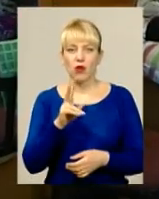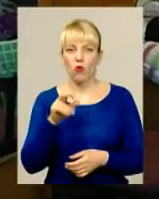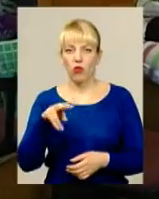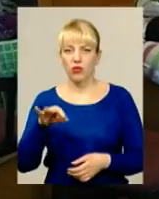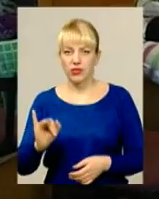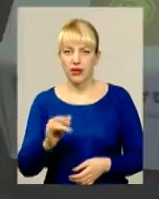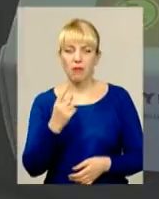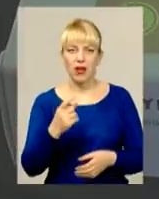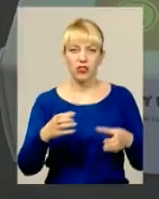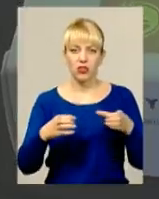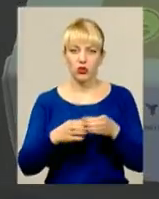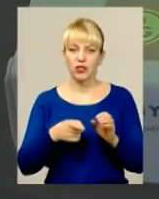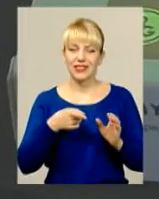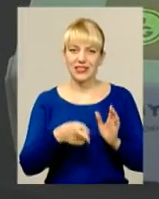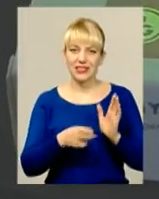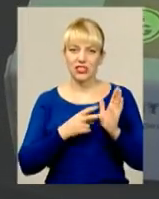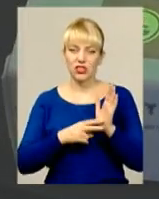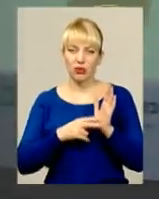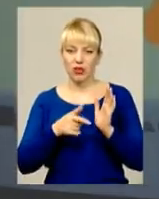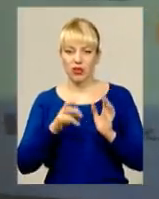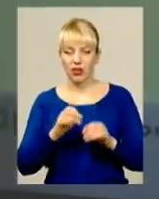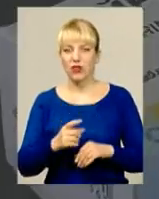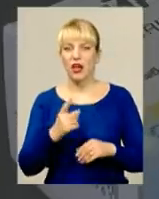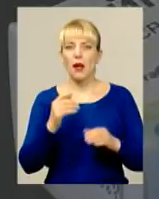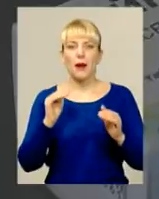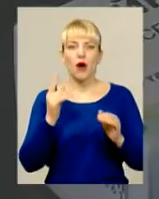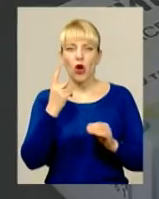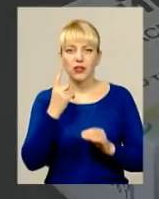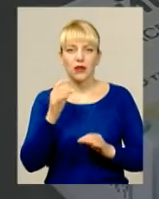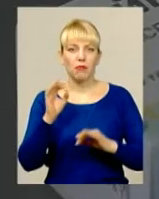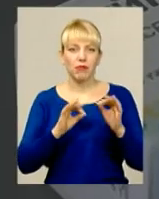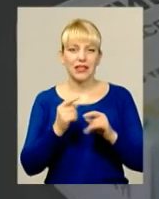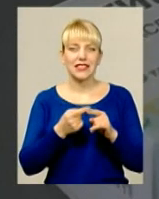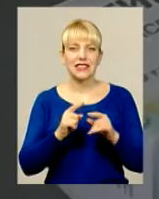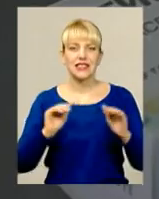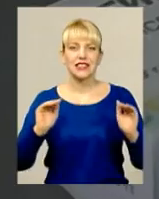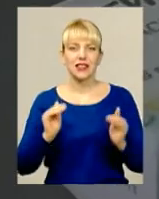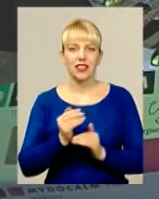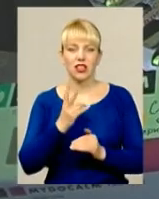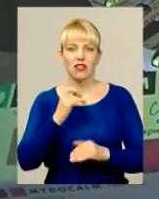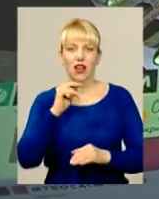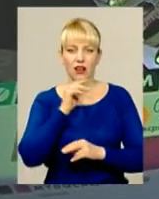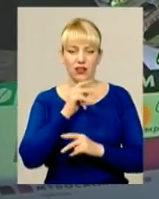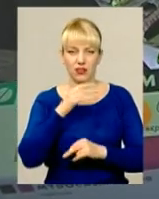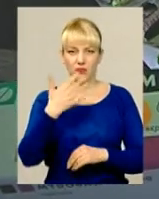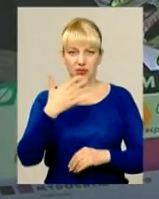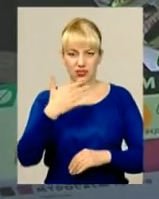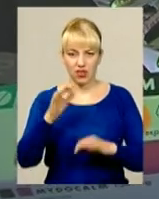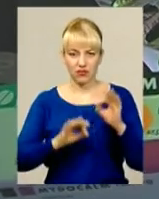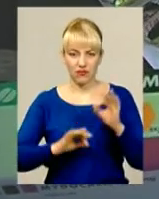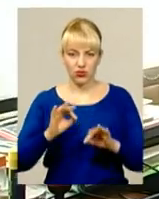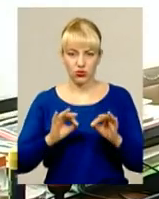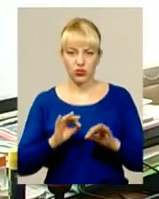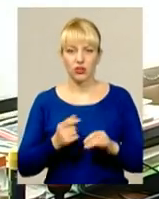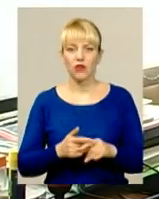1070 гривень. Єдина пільга – знижка 50% на ліки. Більше від держави сподіватися нема на що. Це визнають і самі